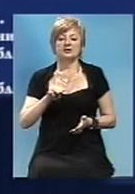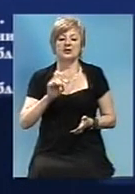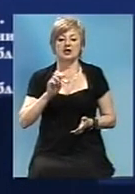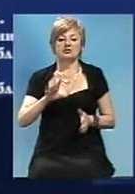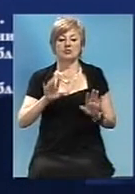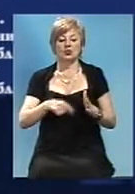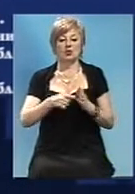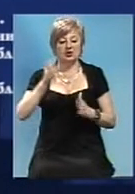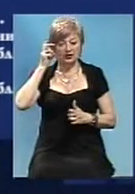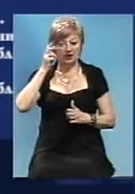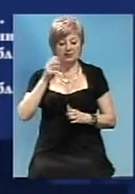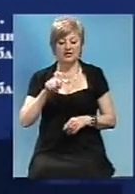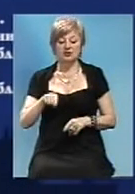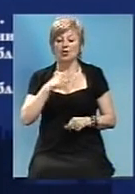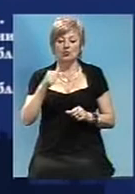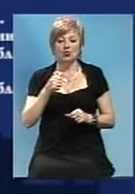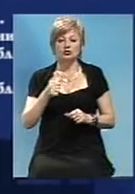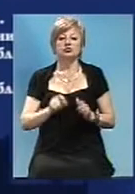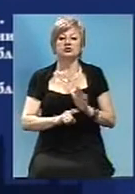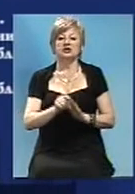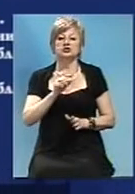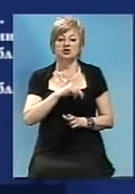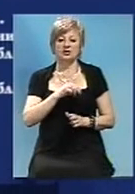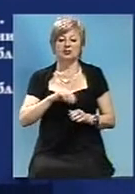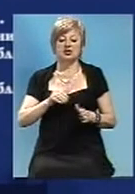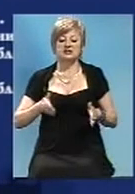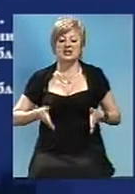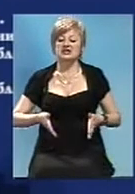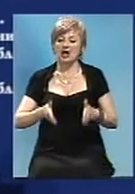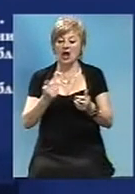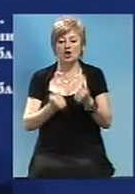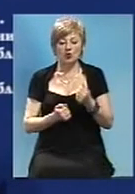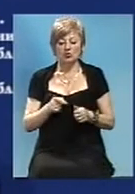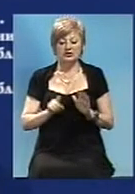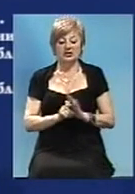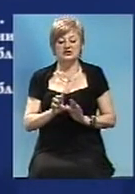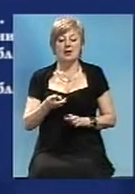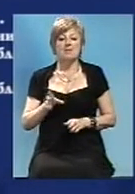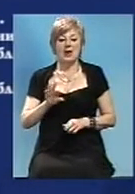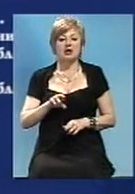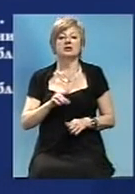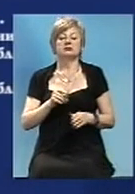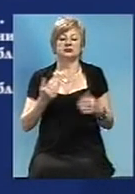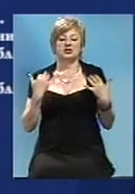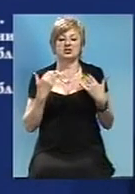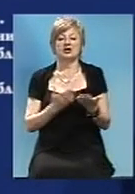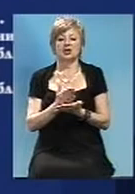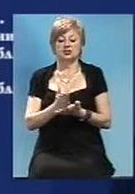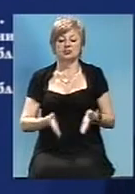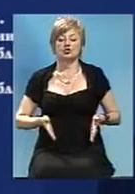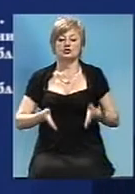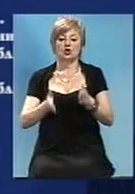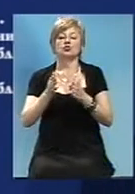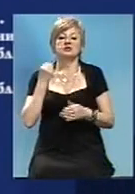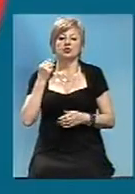Київ. З минулого року працює в Запорізькому облавтодорі, починаючи з травня цього року начальник служби автомобільних доріг у